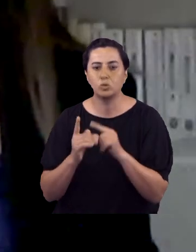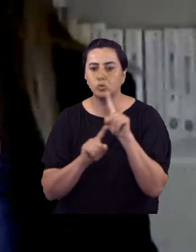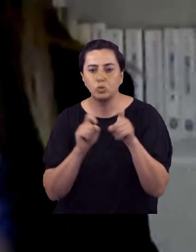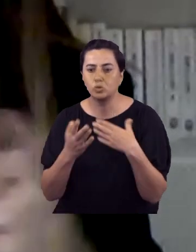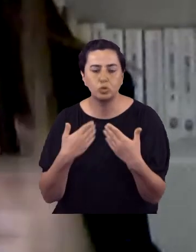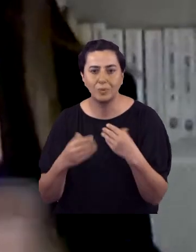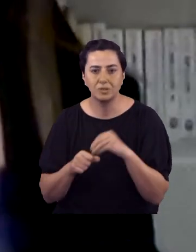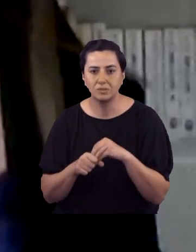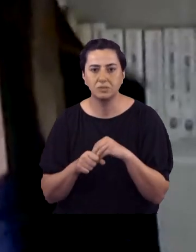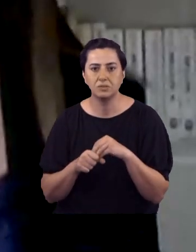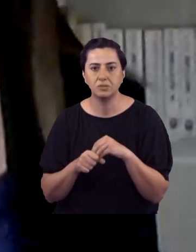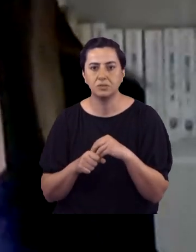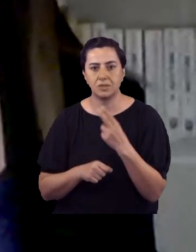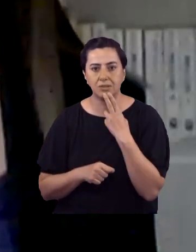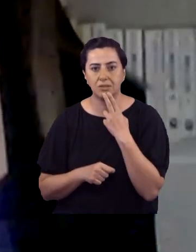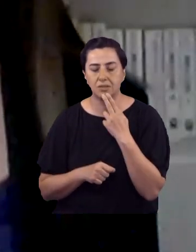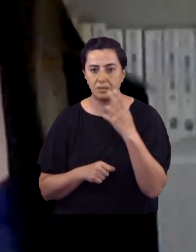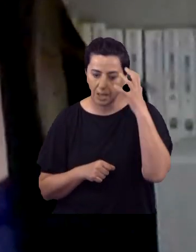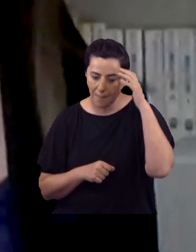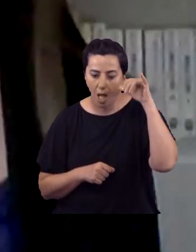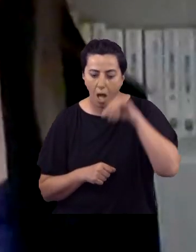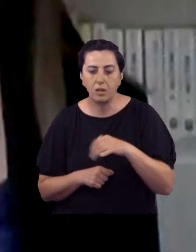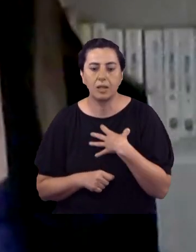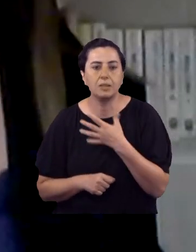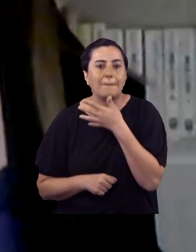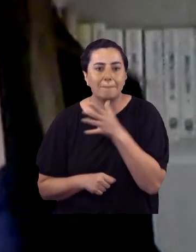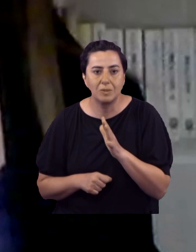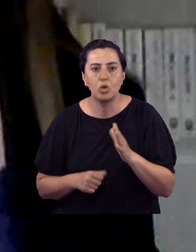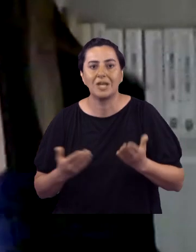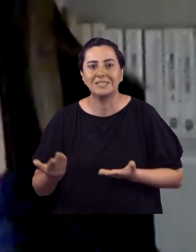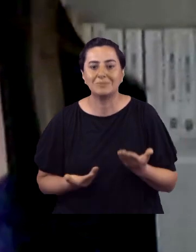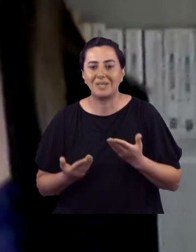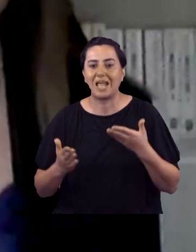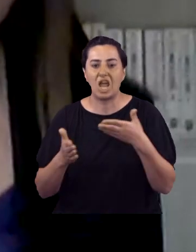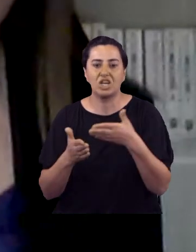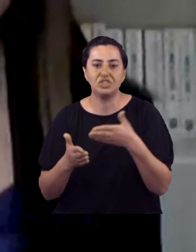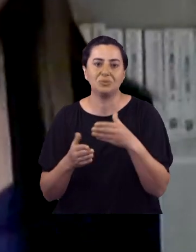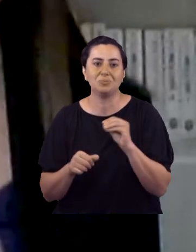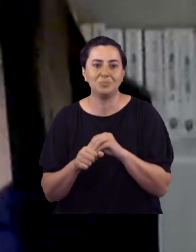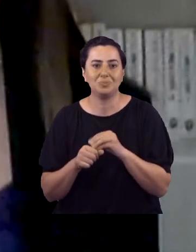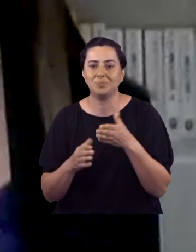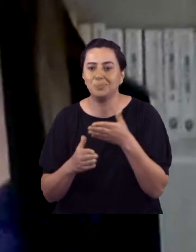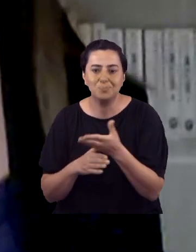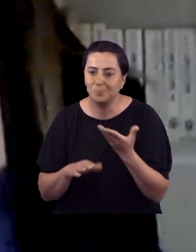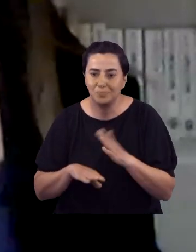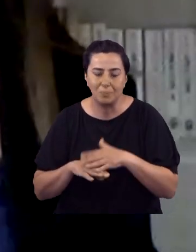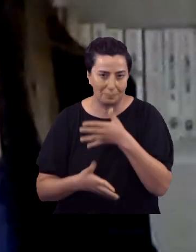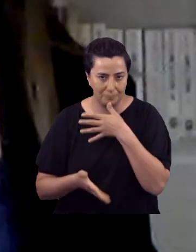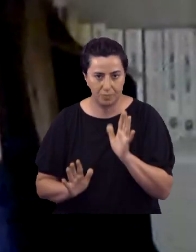verisinde kadınlar temel haklarını bilmediğini, hizmetlere erişmekte sıkıntı yaşadığını ve